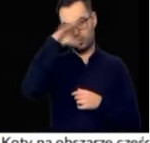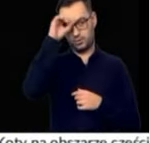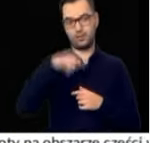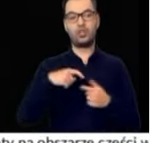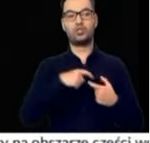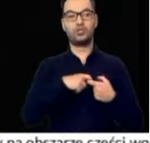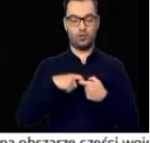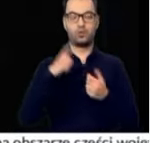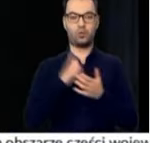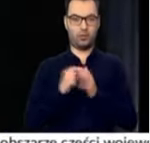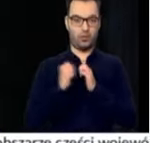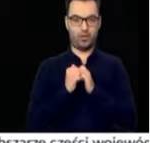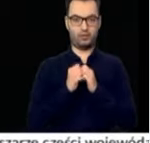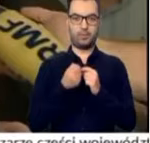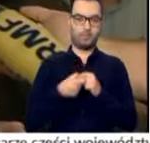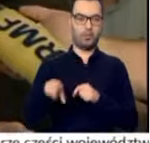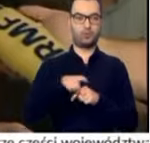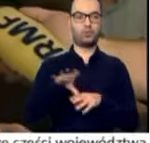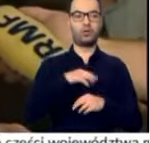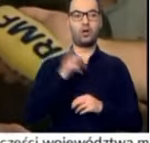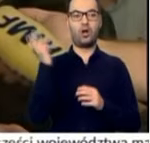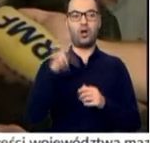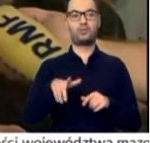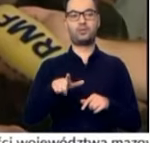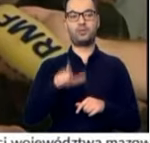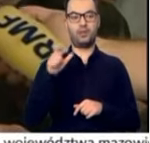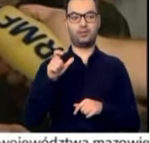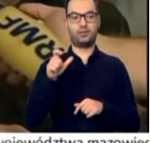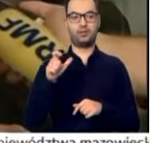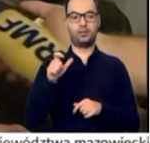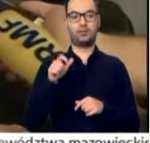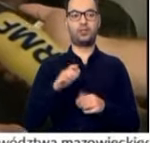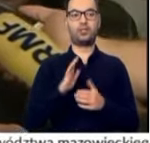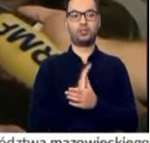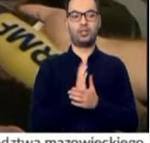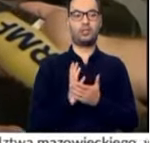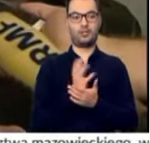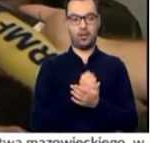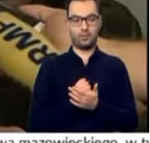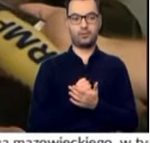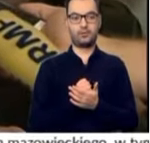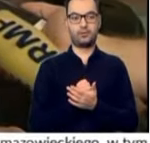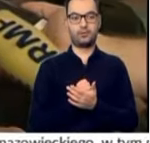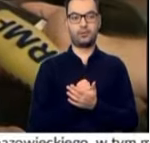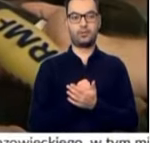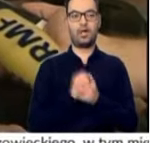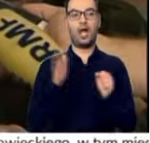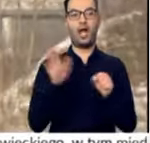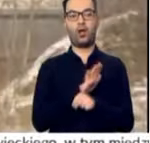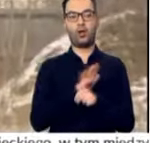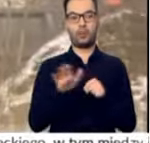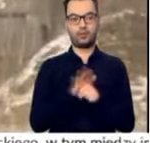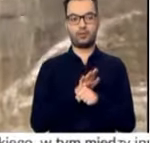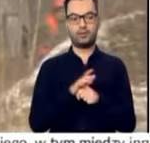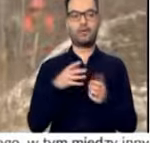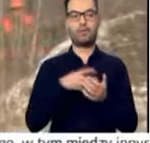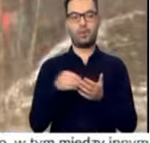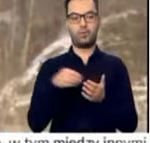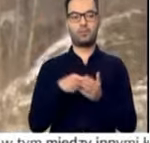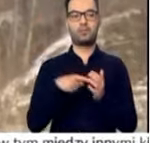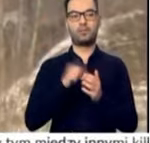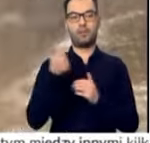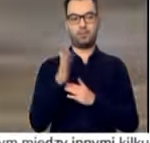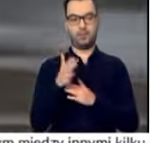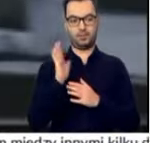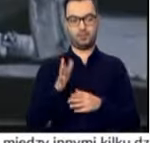wynegocjowali podwyżki. 8200 średnim wynagrodzeniem. Rekompresata niewypłacona w dniu 1